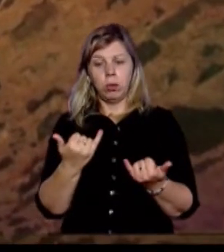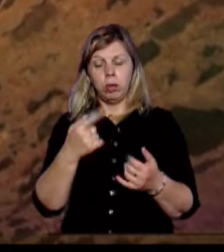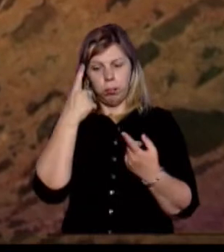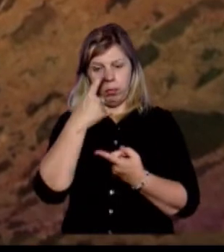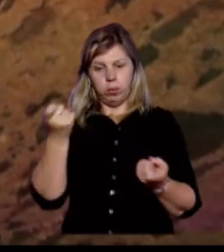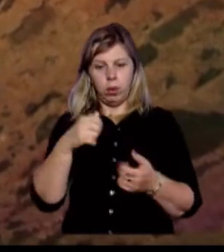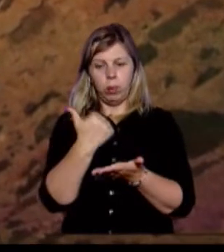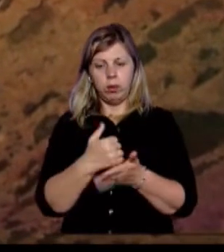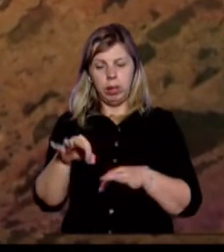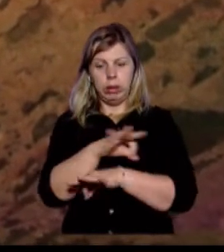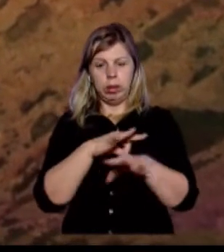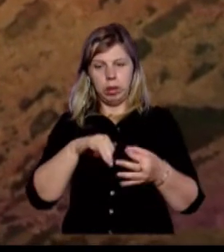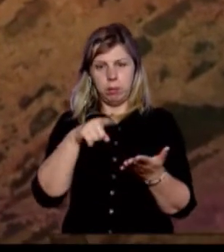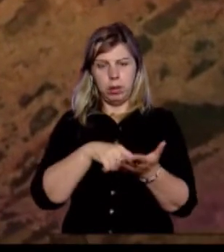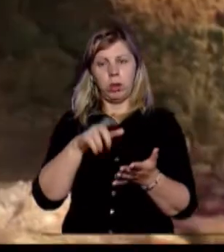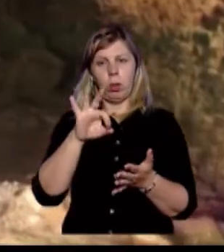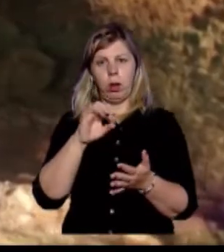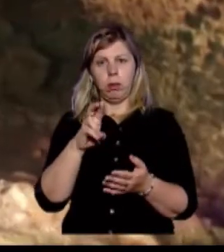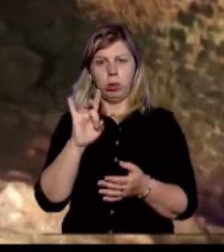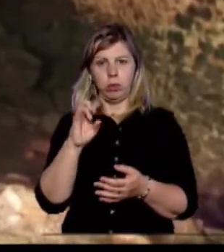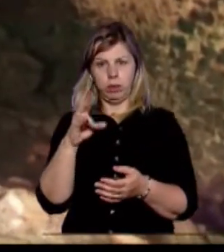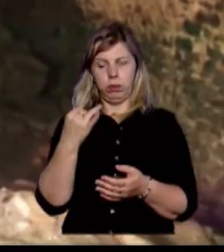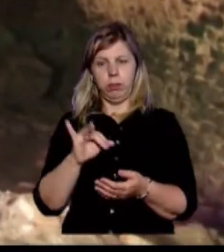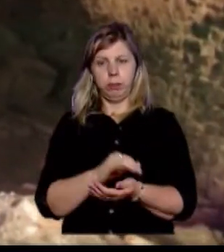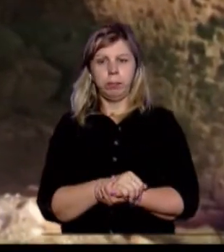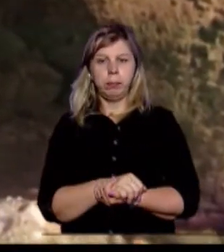повідомив головний архітектор міста Олег Боршовський.